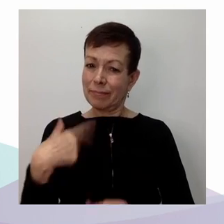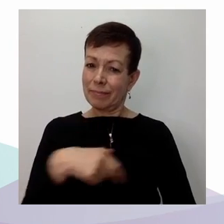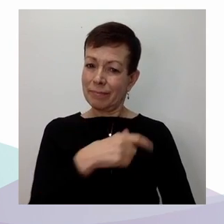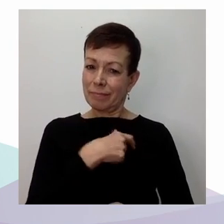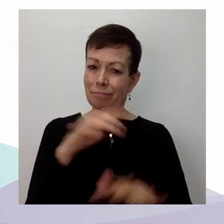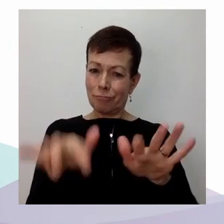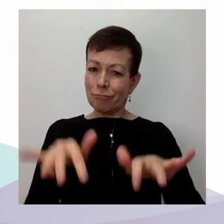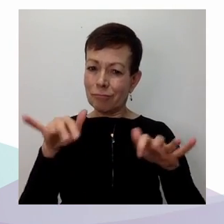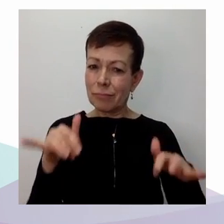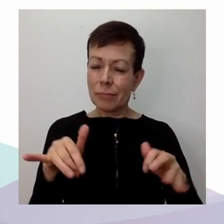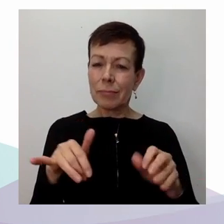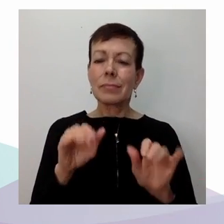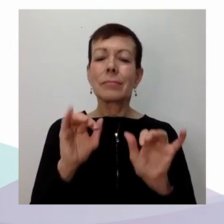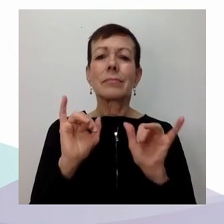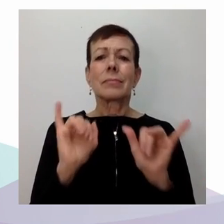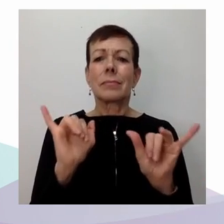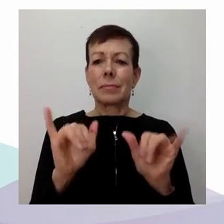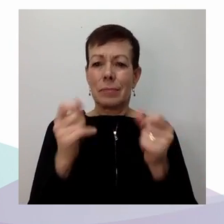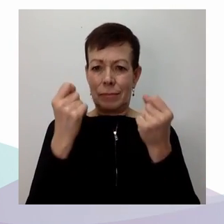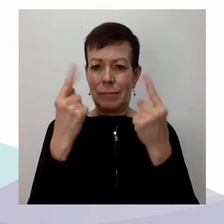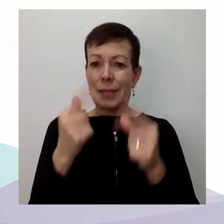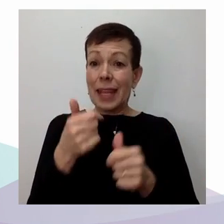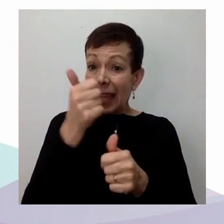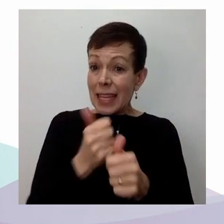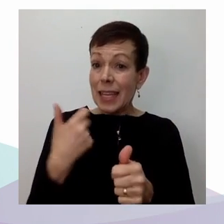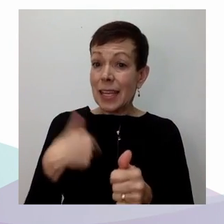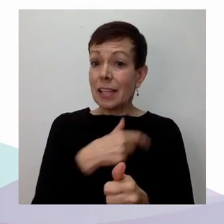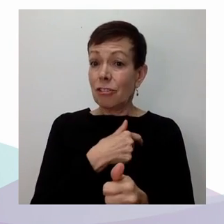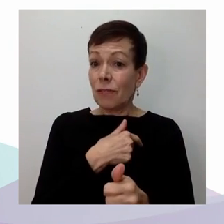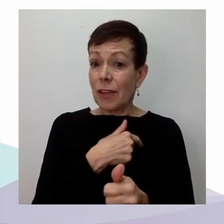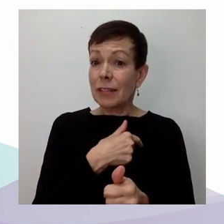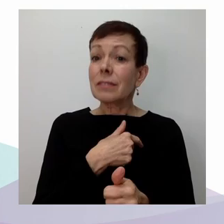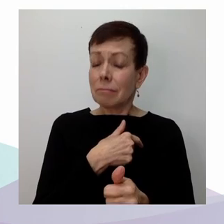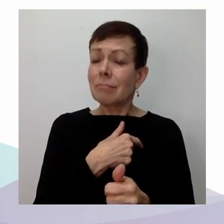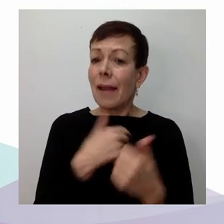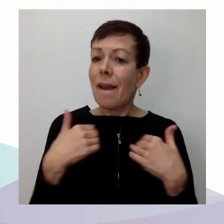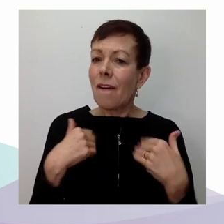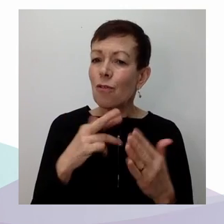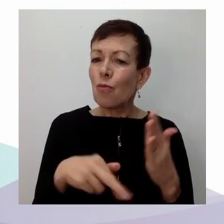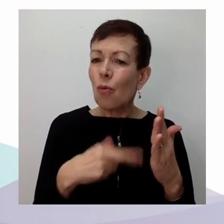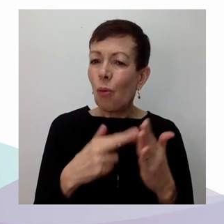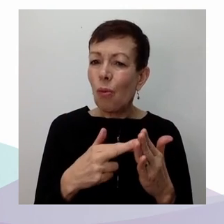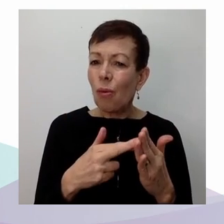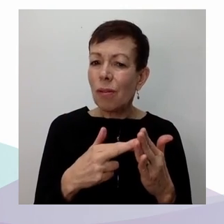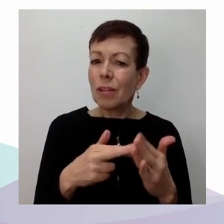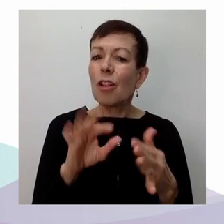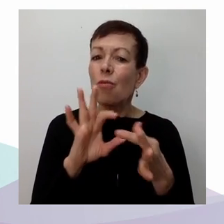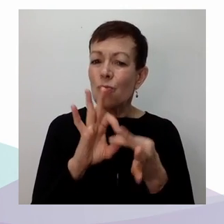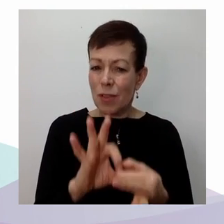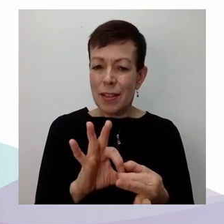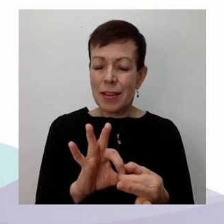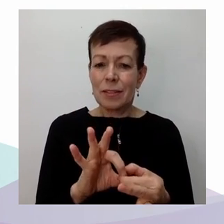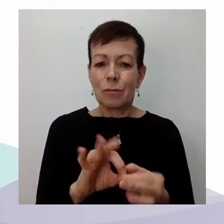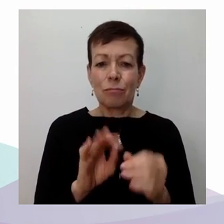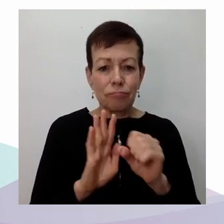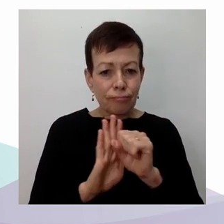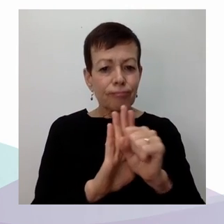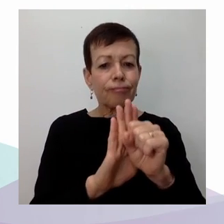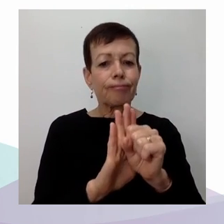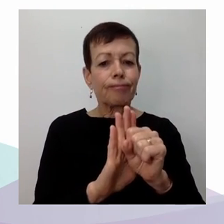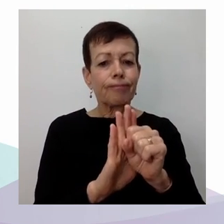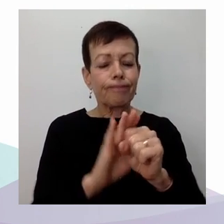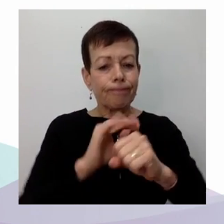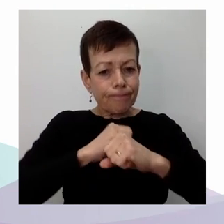comme collectivité lorsqu'on parle de droits économiques et sociaux. Cela a été un véritable plaisir de me joindre